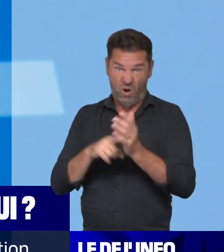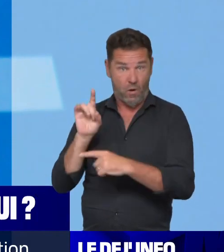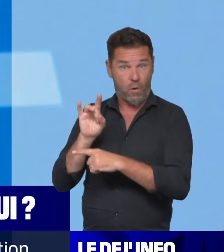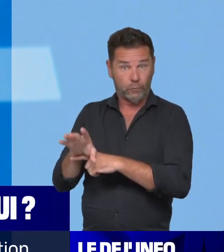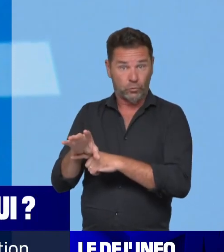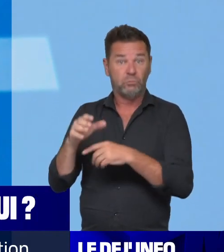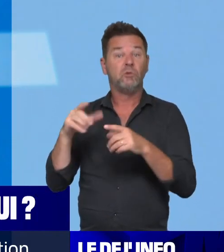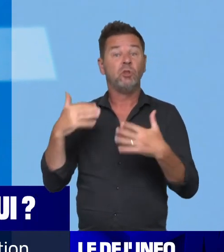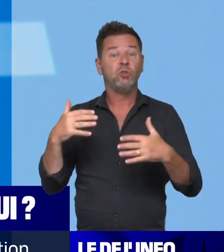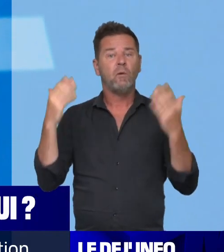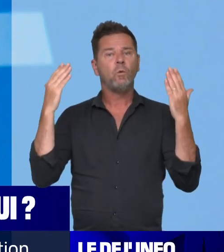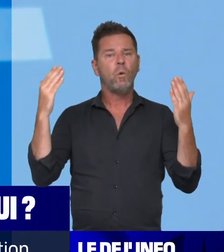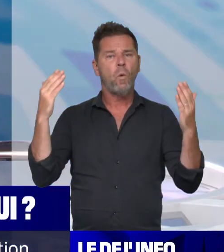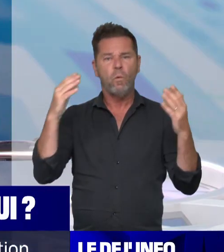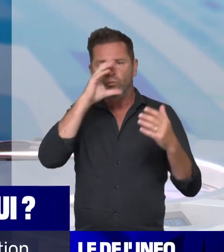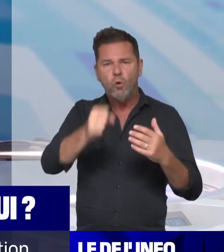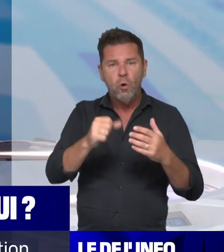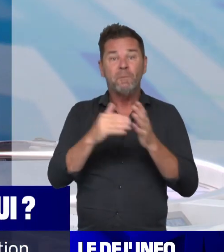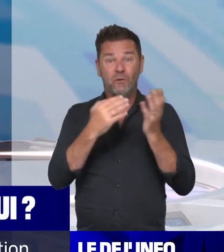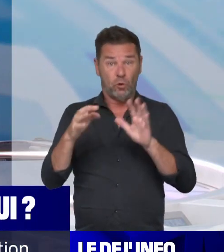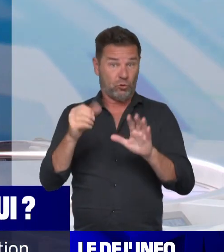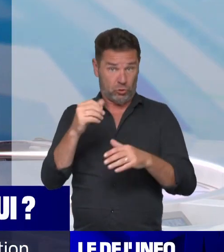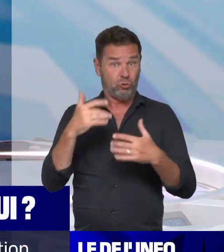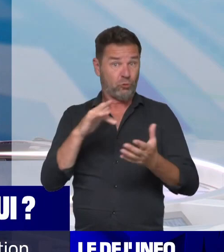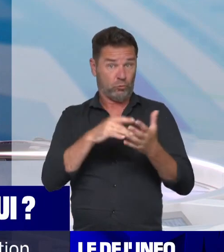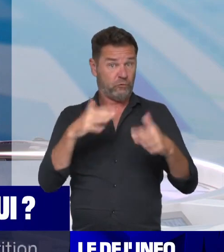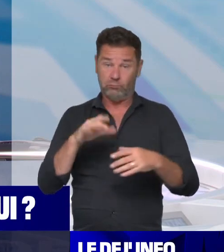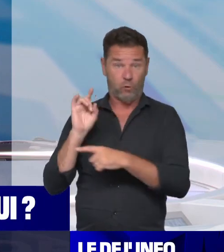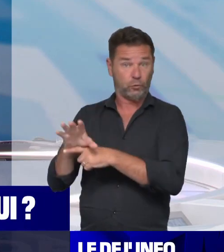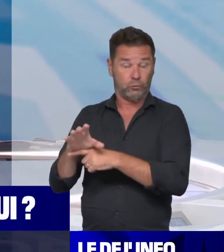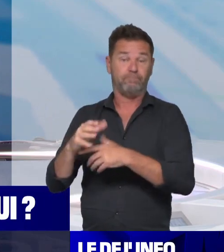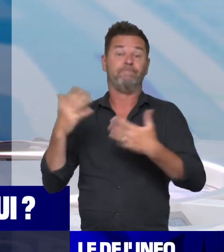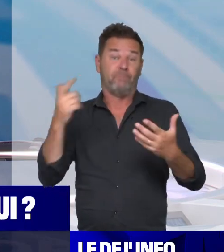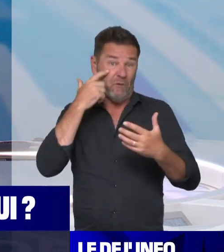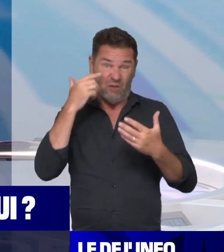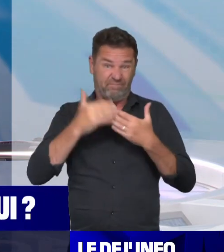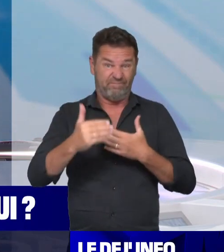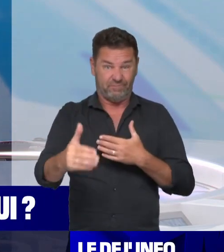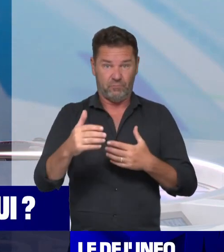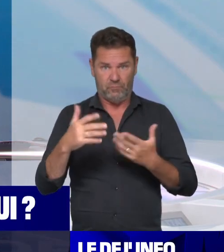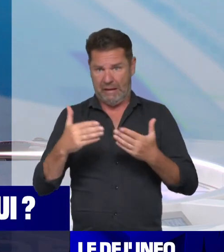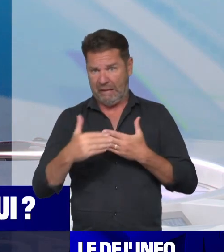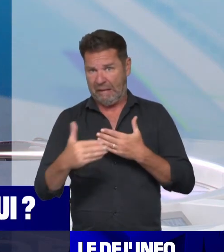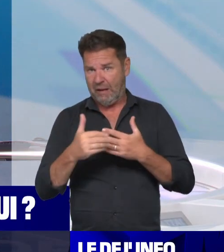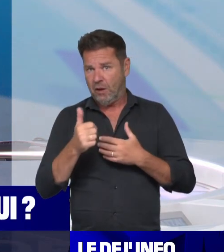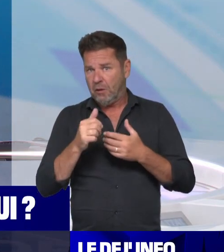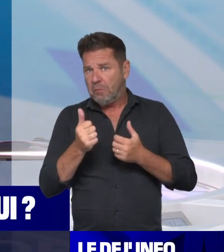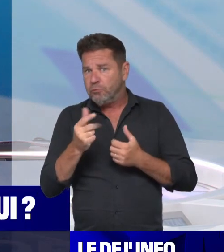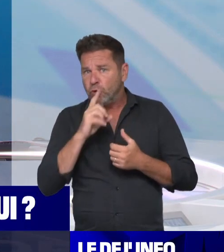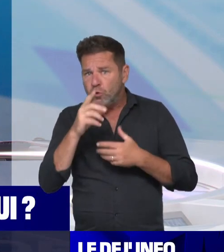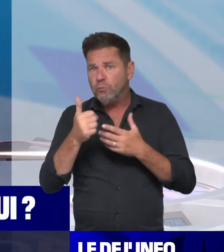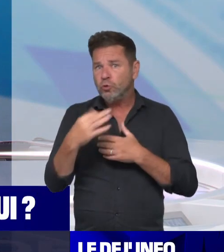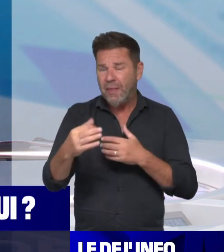qu'avait fait le Général de Gaulle en 1960. Justement, sur la manière dont les choses vont se passer ces prochains jours, ces prochaines semaines, on parle de majorité. Le camp